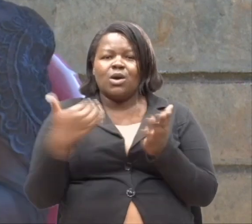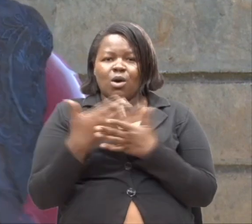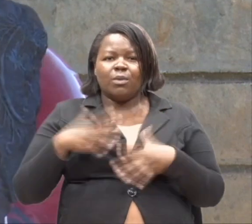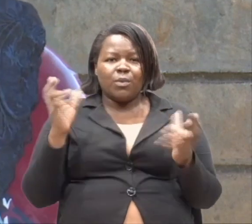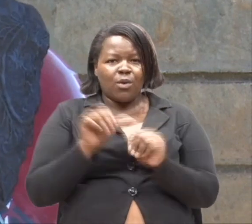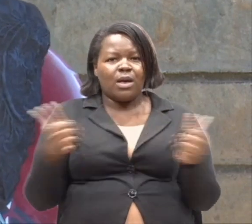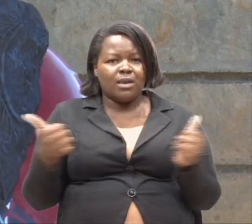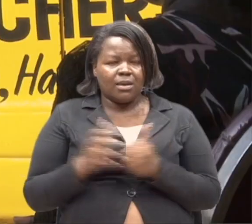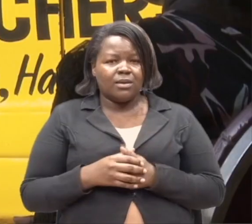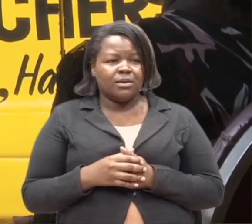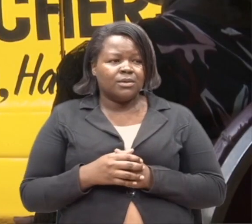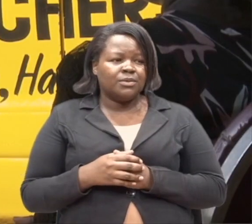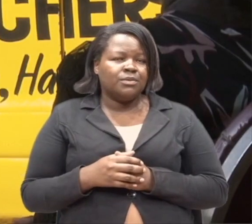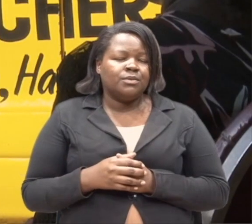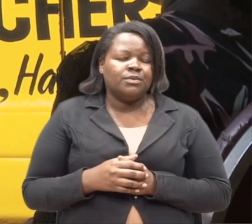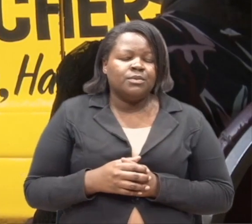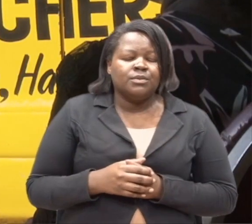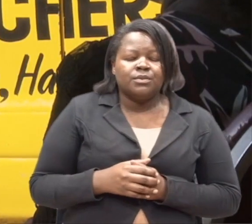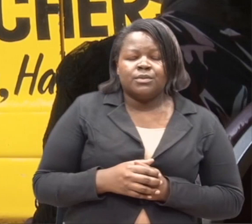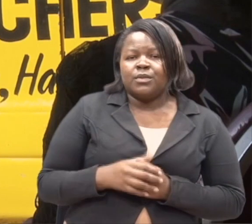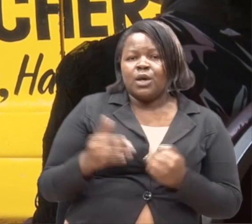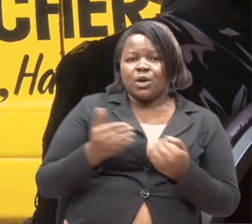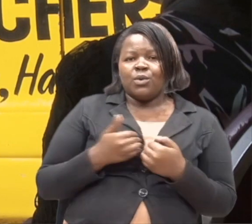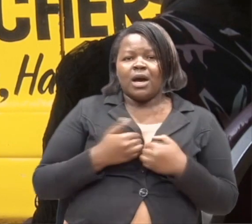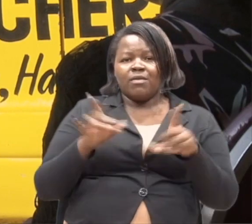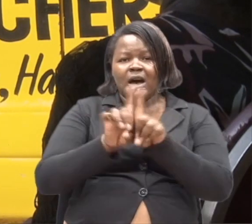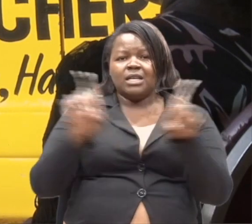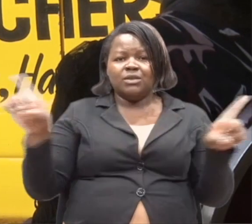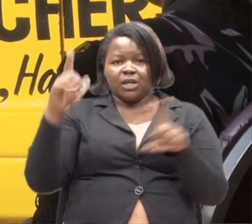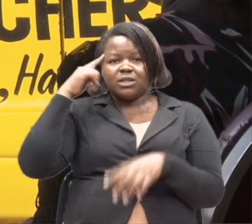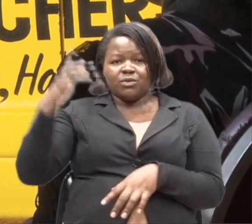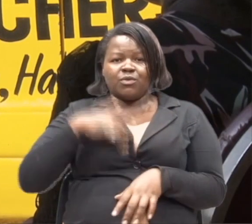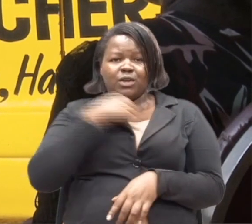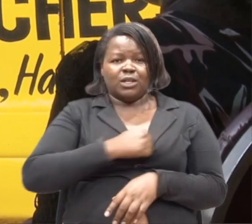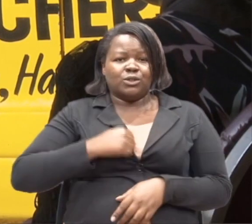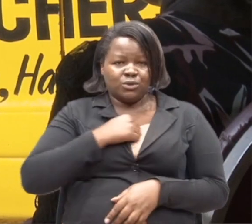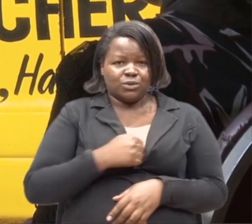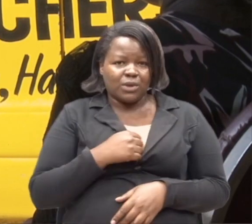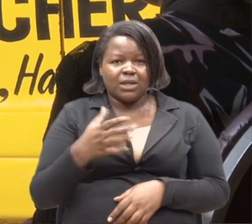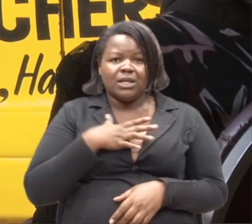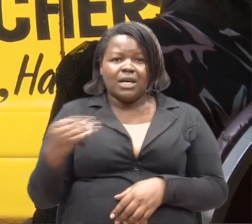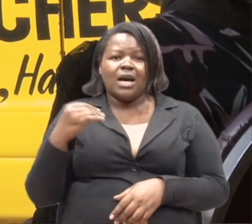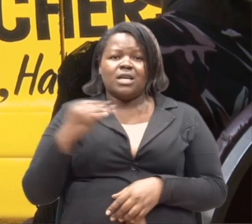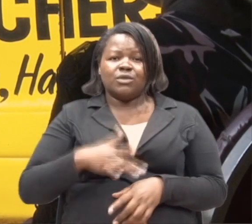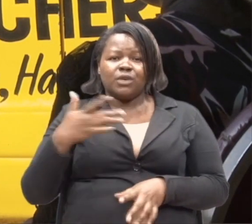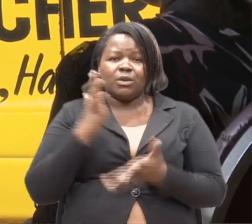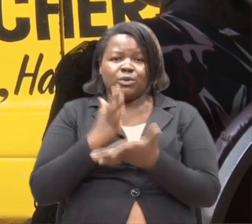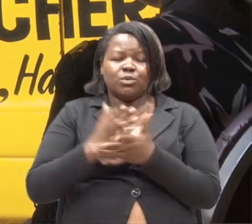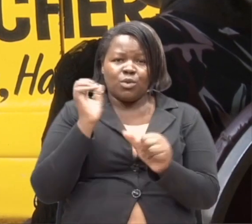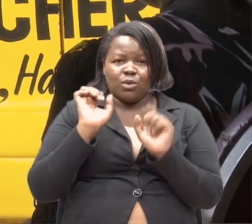Tuendeleki maisha. Sisi ya tutaki. Kuna tapauti ya sympathy na empathy. Sisi ya tutakui kuhurumiwa.